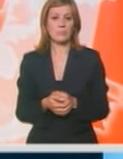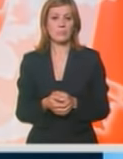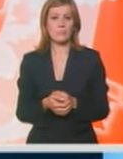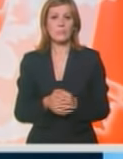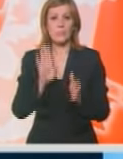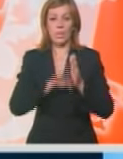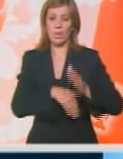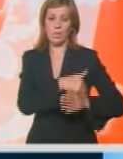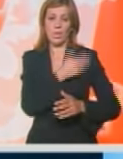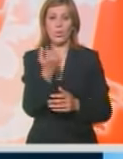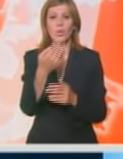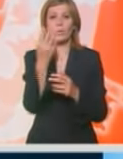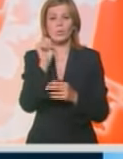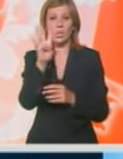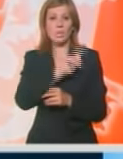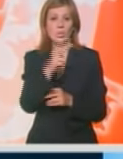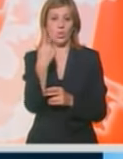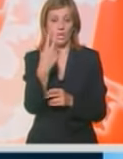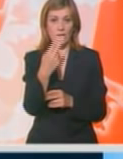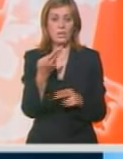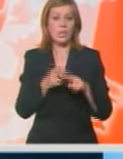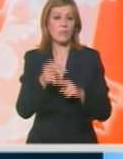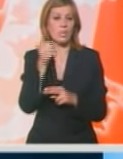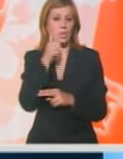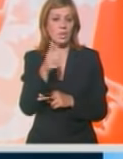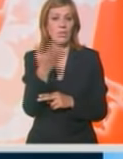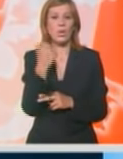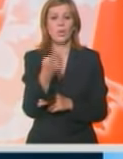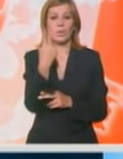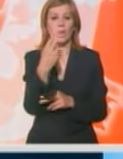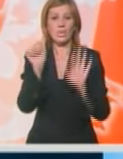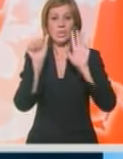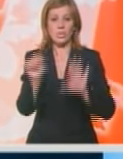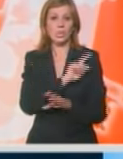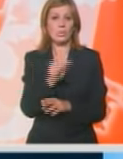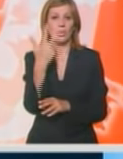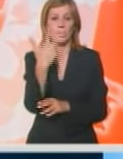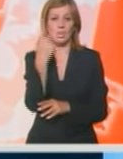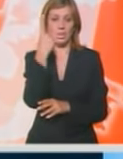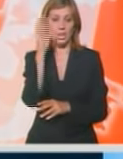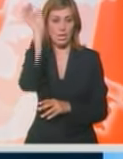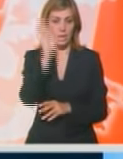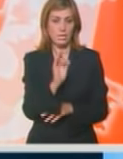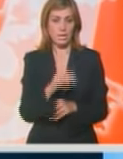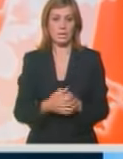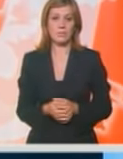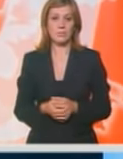Minimalna temperatura od 14 do 20, a maksimalna dnevna od 26 do 31 stepeni.